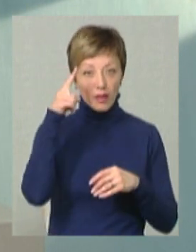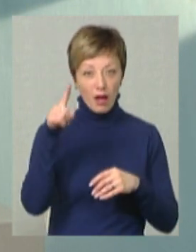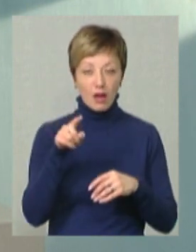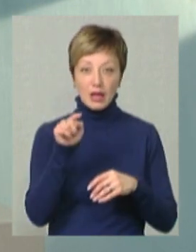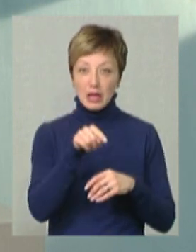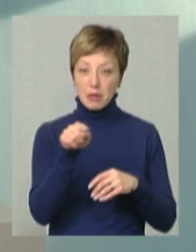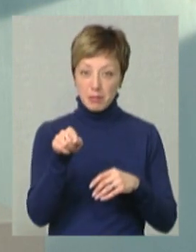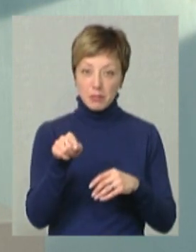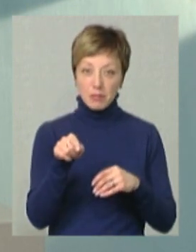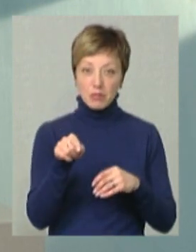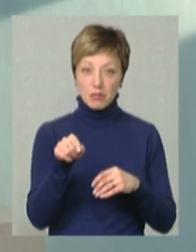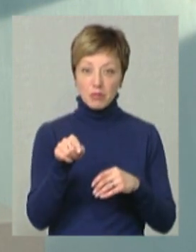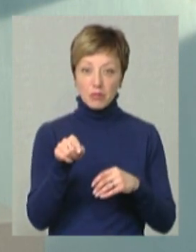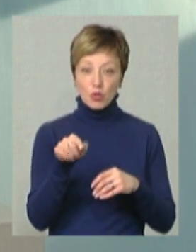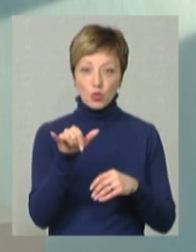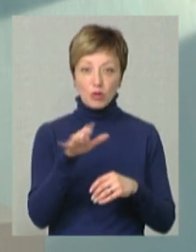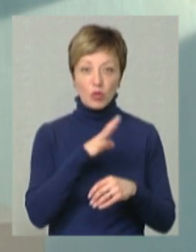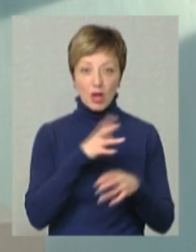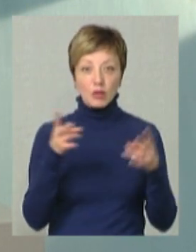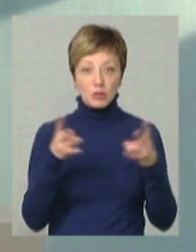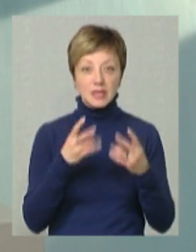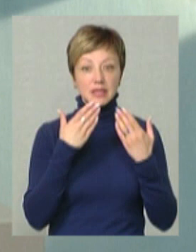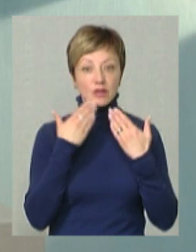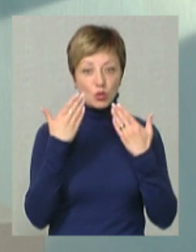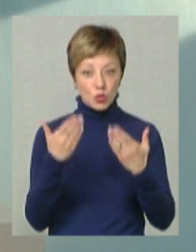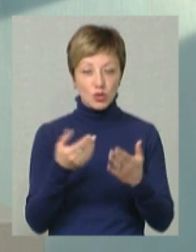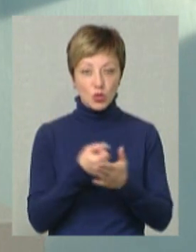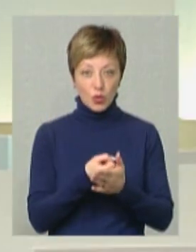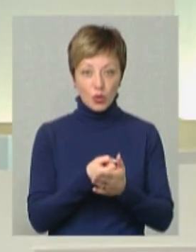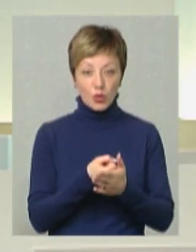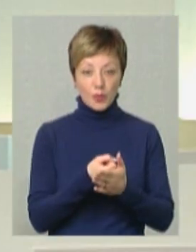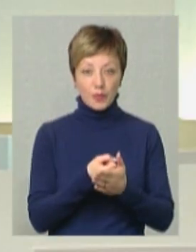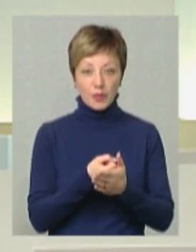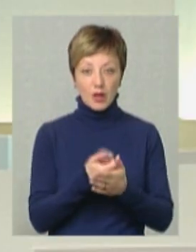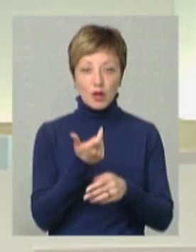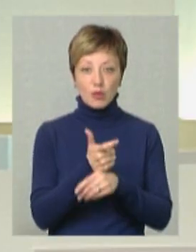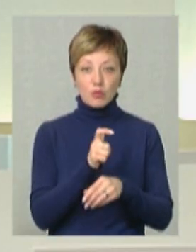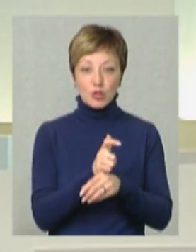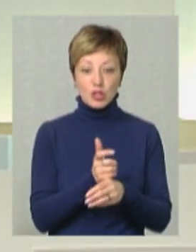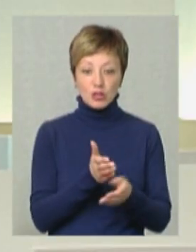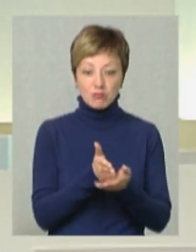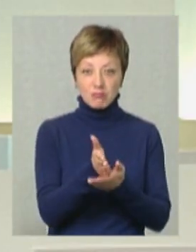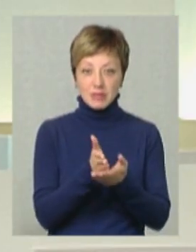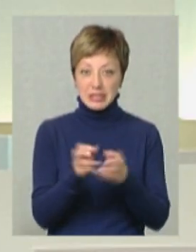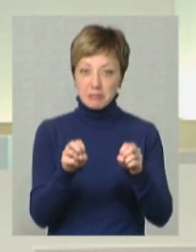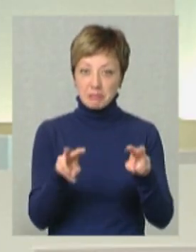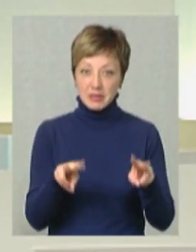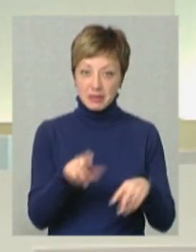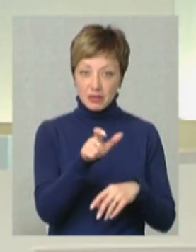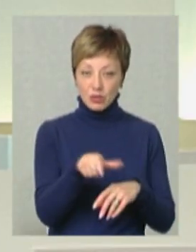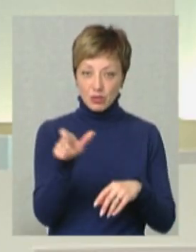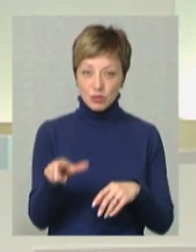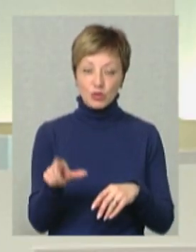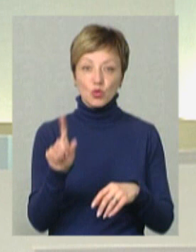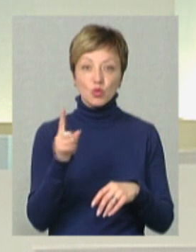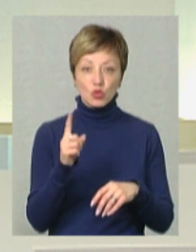у них була необхідність звернутися до більш вузьких спеціалістів, про які ви говорили. Тому